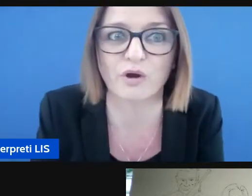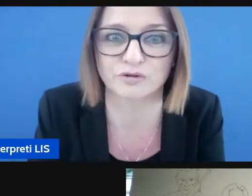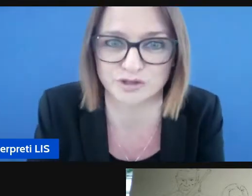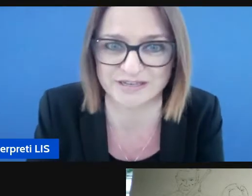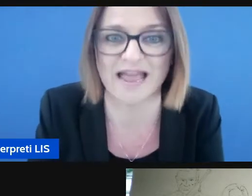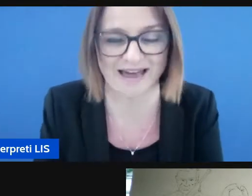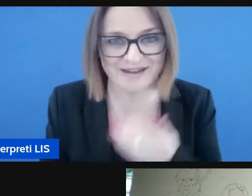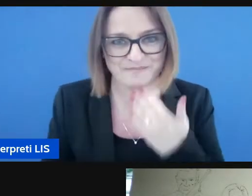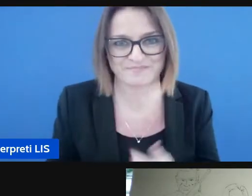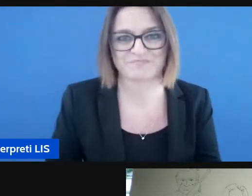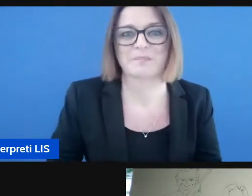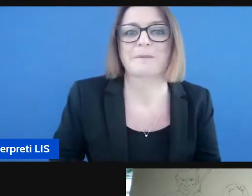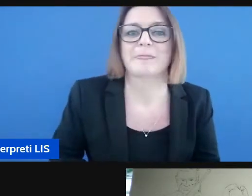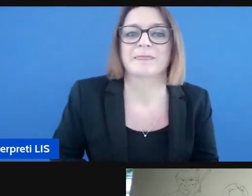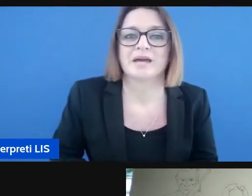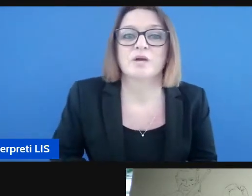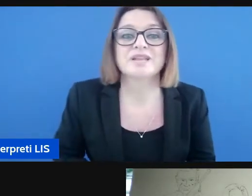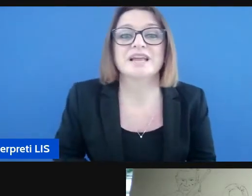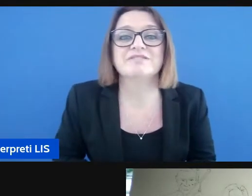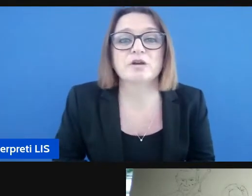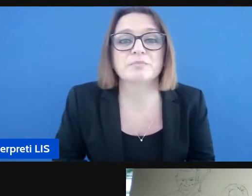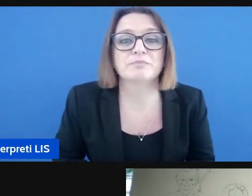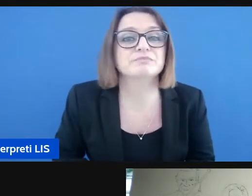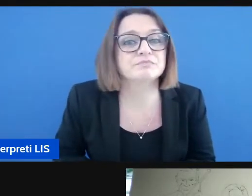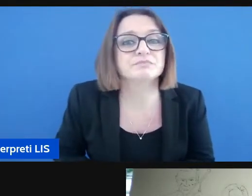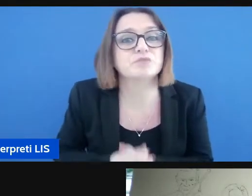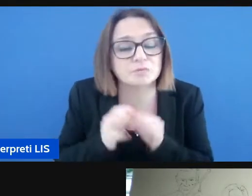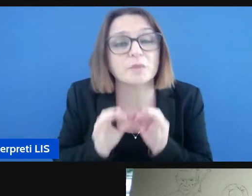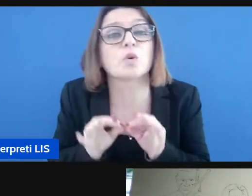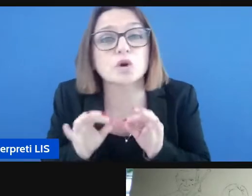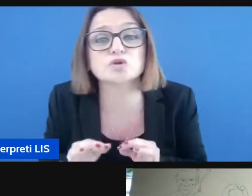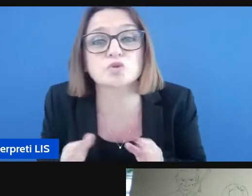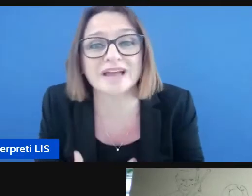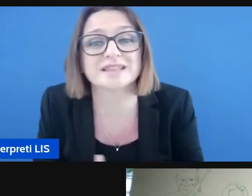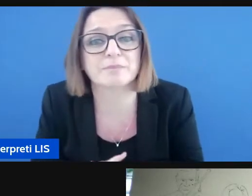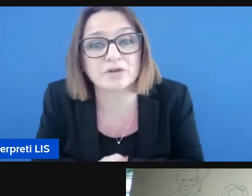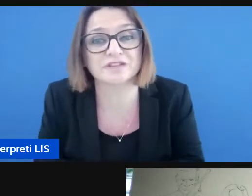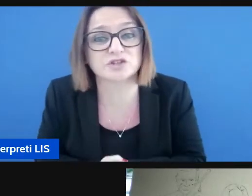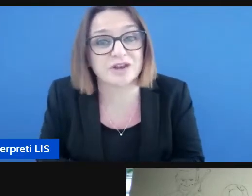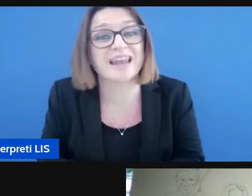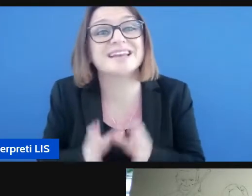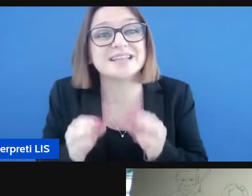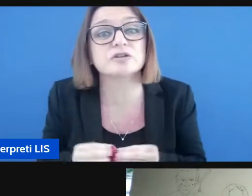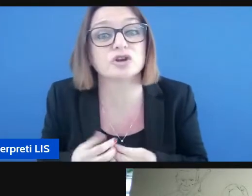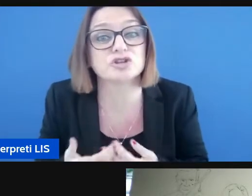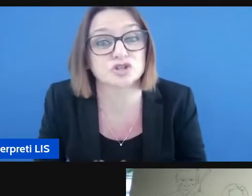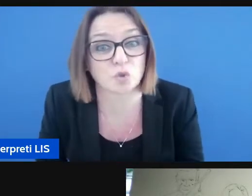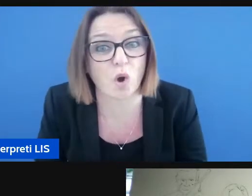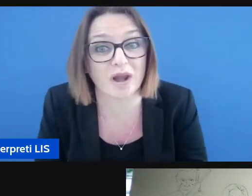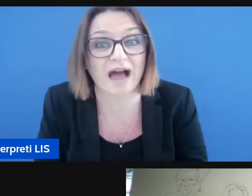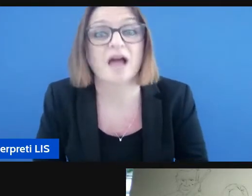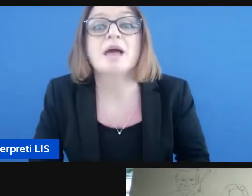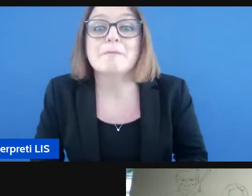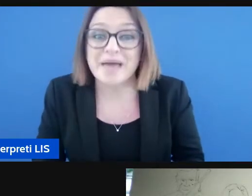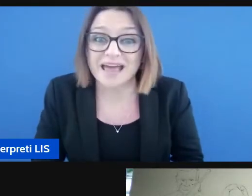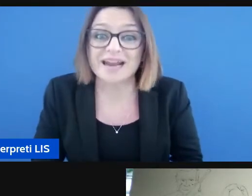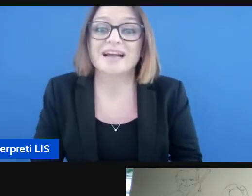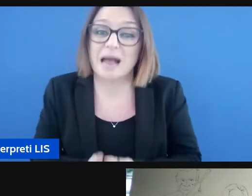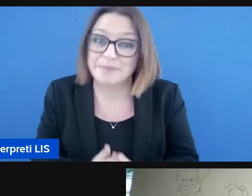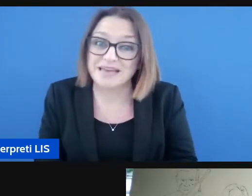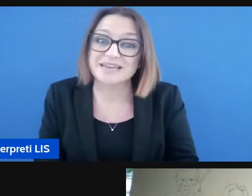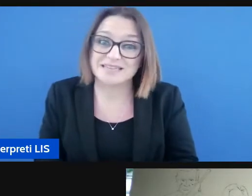sorda che può consigliare quindi a livello proprio un consulente professionale all'interno di ogni scuola